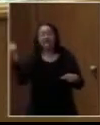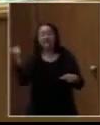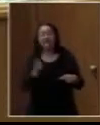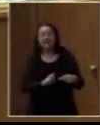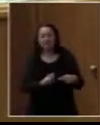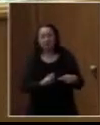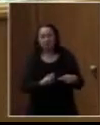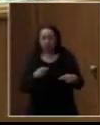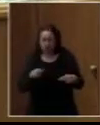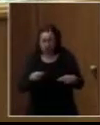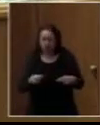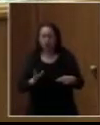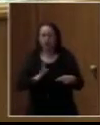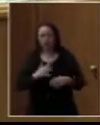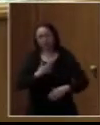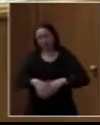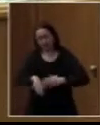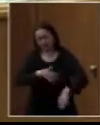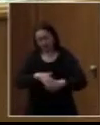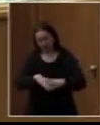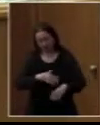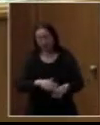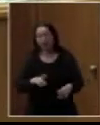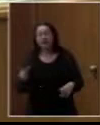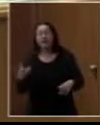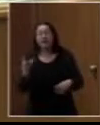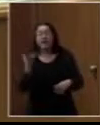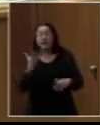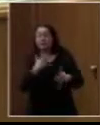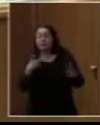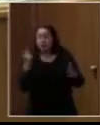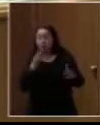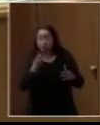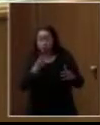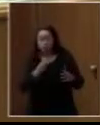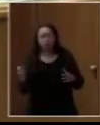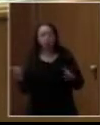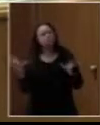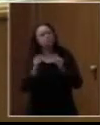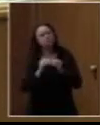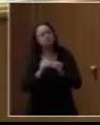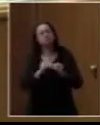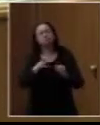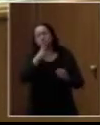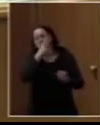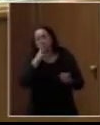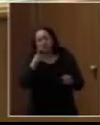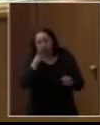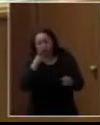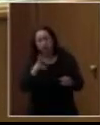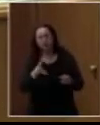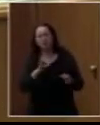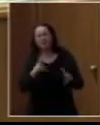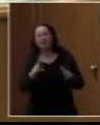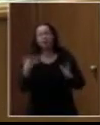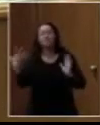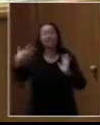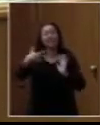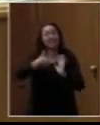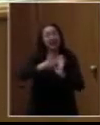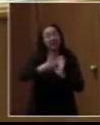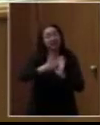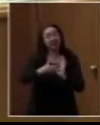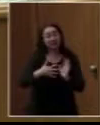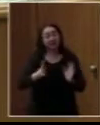πέντε τα εκατό όπως στο γενικό πληθυσμό Έχει κάποιο πρόβλημα εξάρτησης από ναρκωτικά ή αλκοόλ Άρα έχουμε να κάνουμε με πέντε χιλιάδες άτομα Πέντε